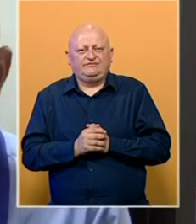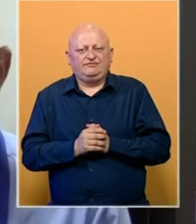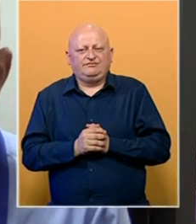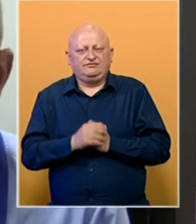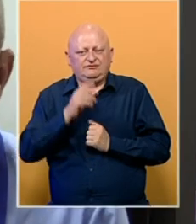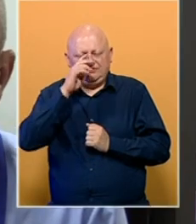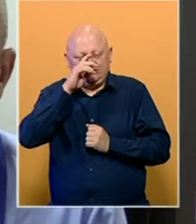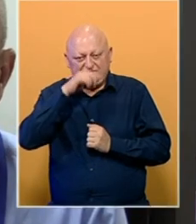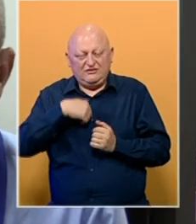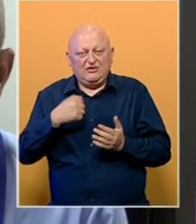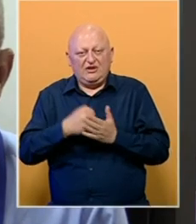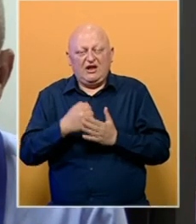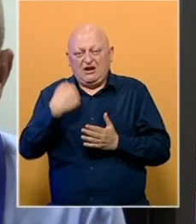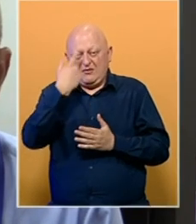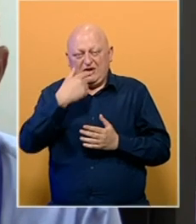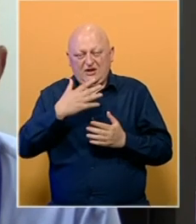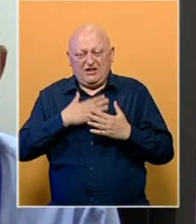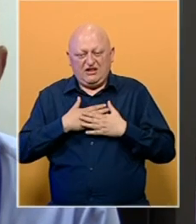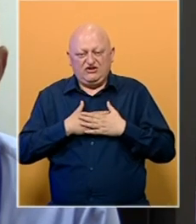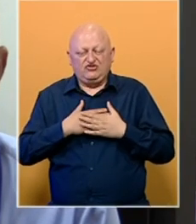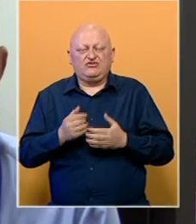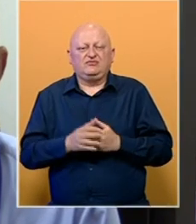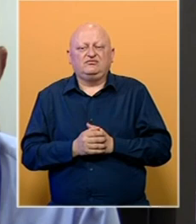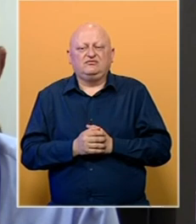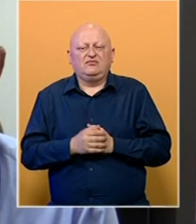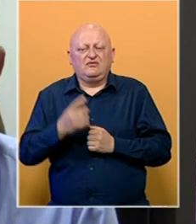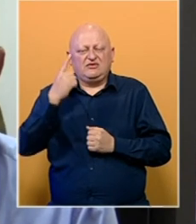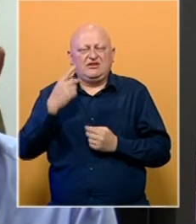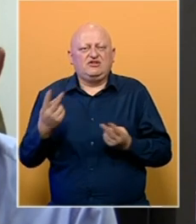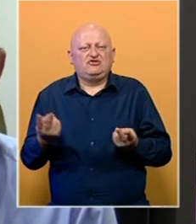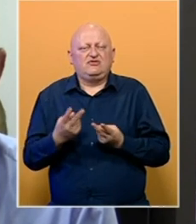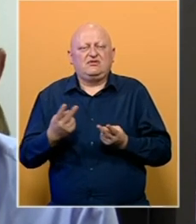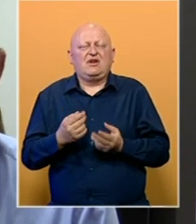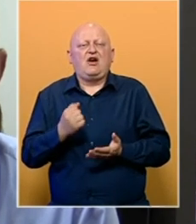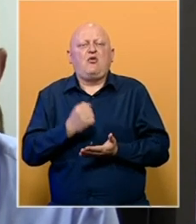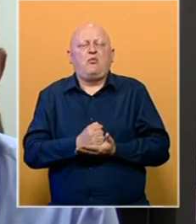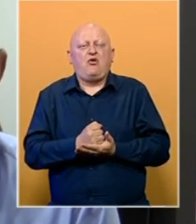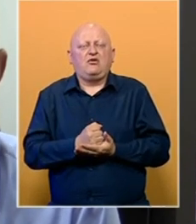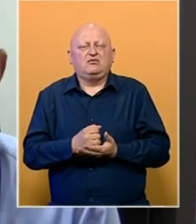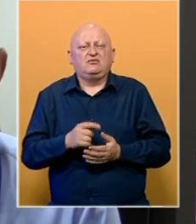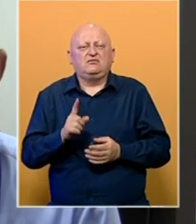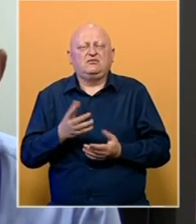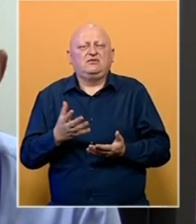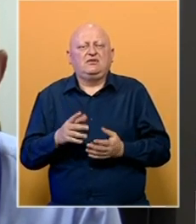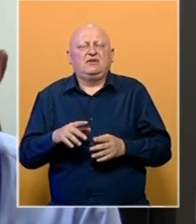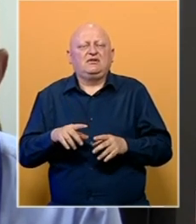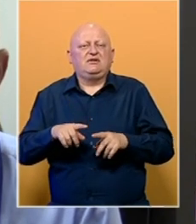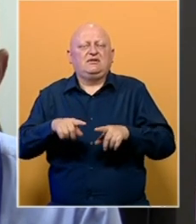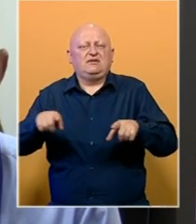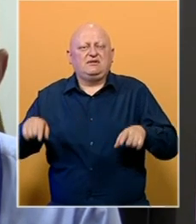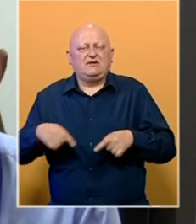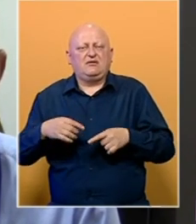Nagrada meni osobno, znači kao potvrda neke etičke dimenzije